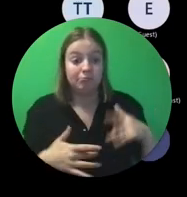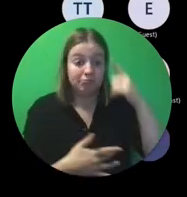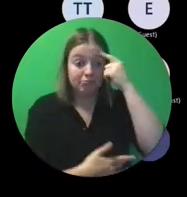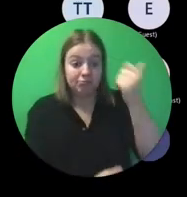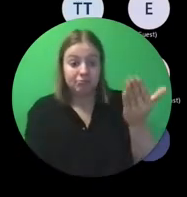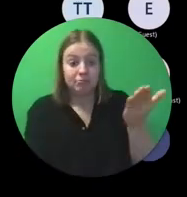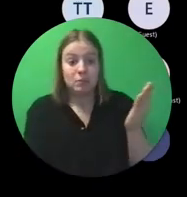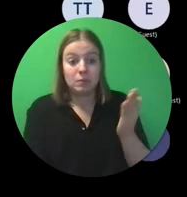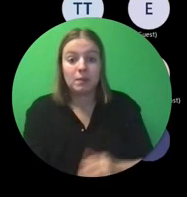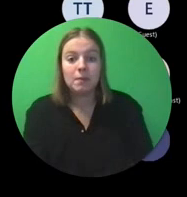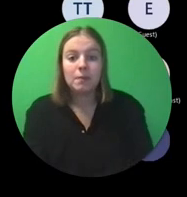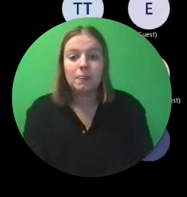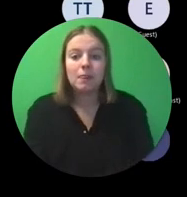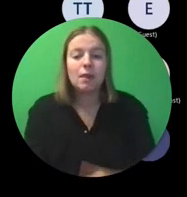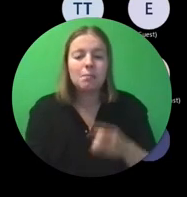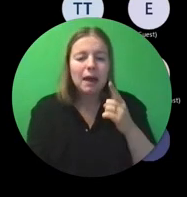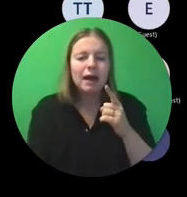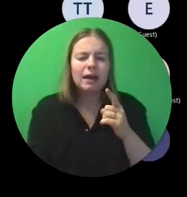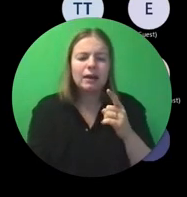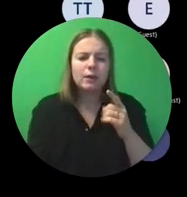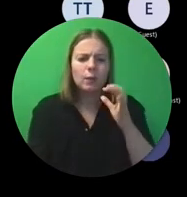Nadeel, misschien weinig houvast.